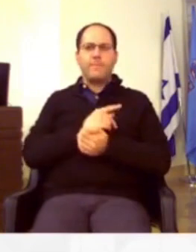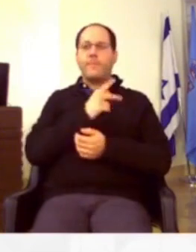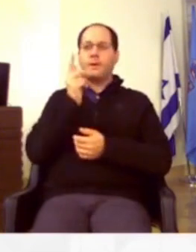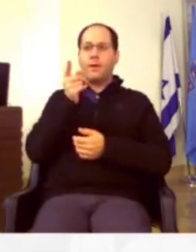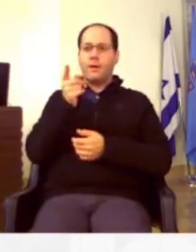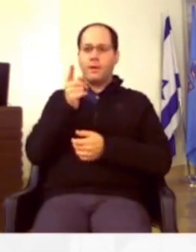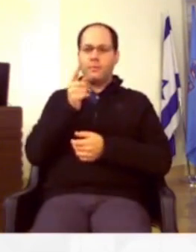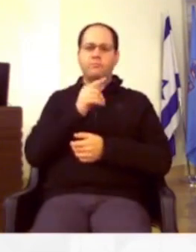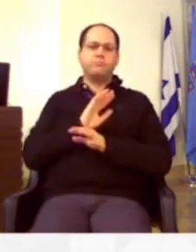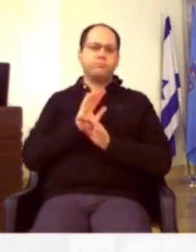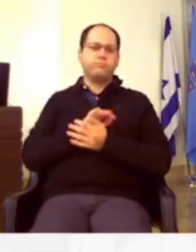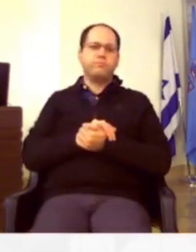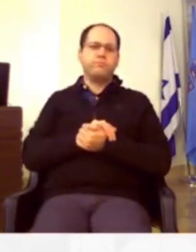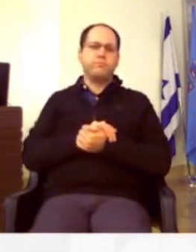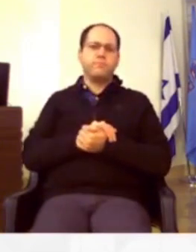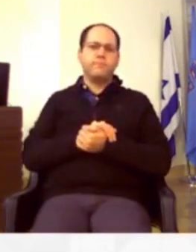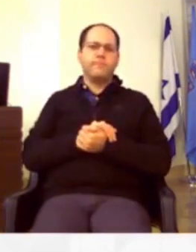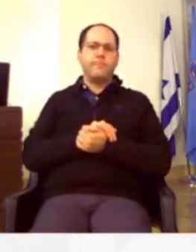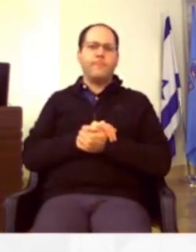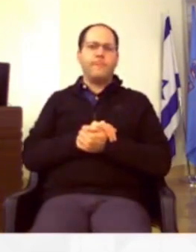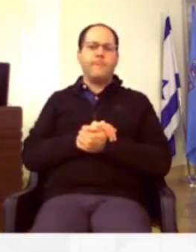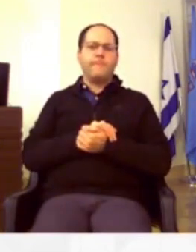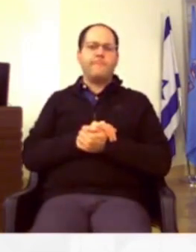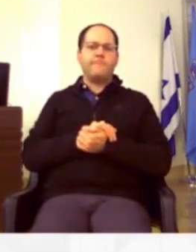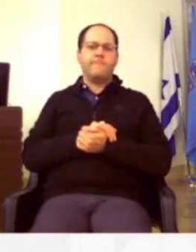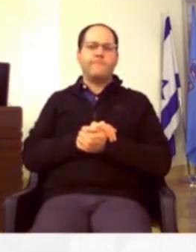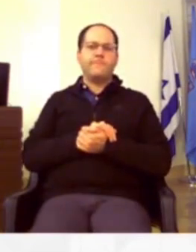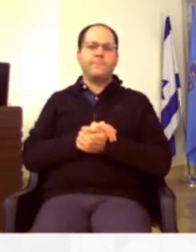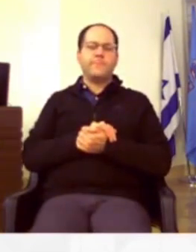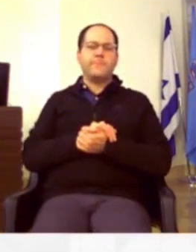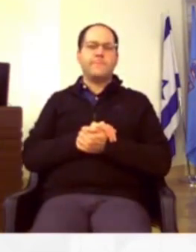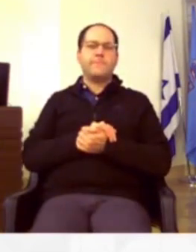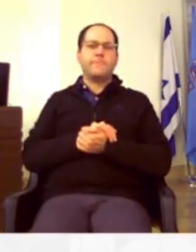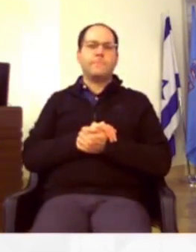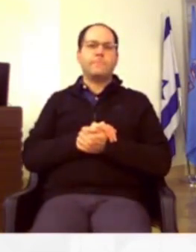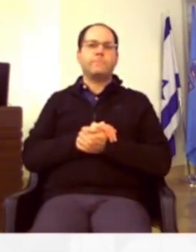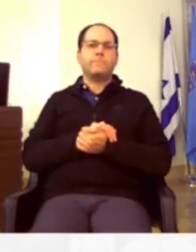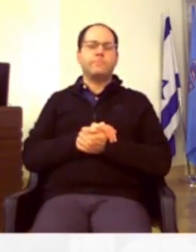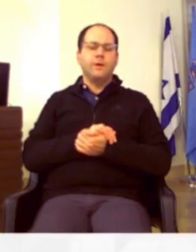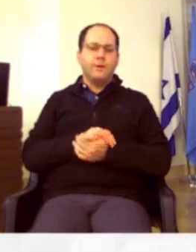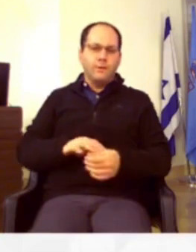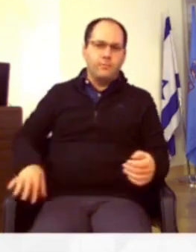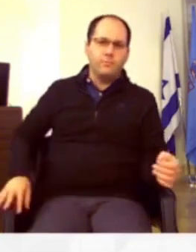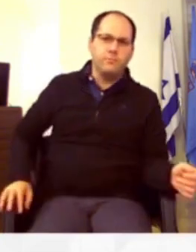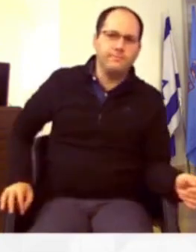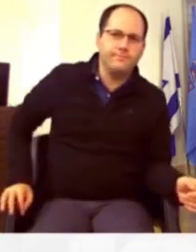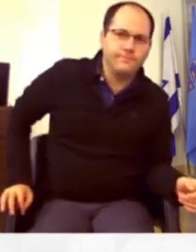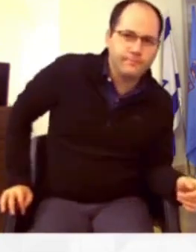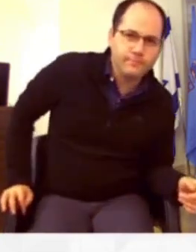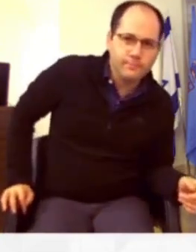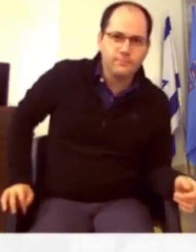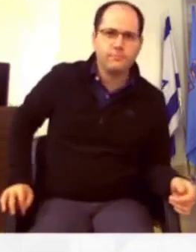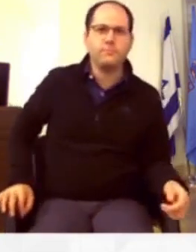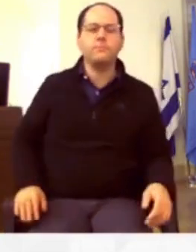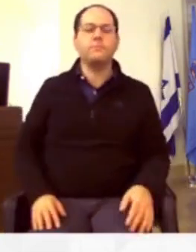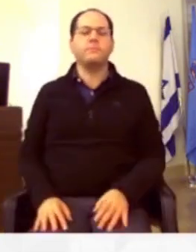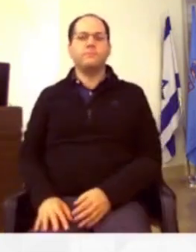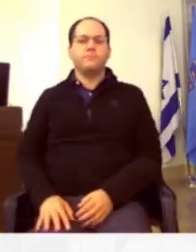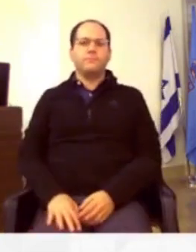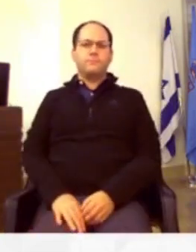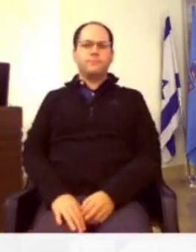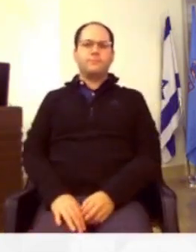קיריל. קיריל. כן, אני צריך לדבר בקר במקום שלך. במקום שלך.